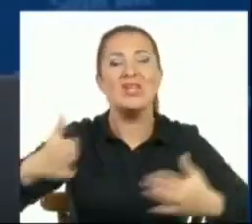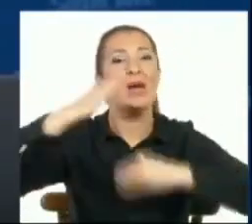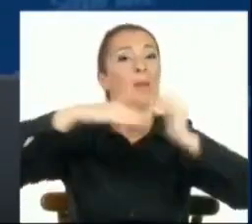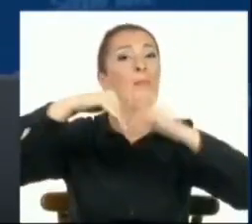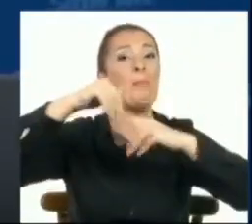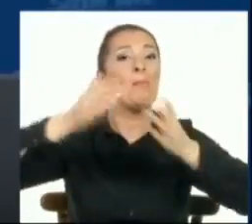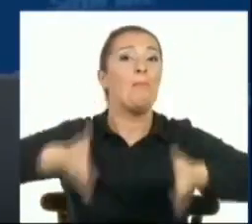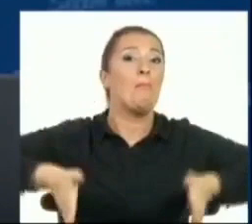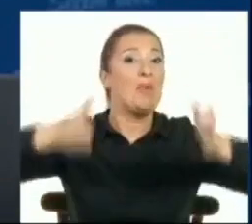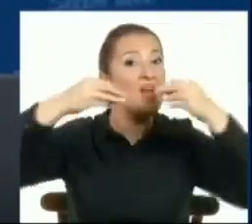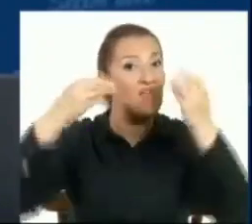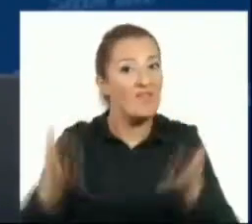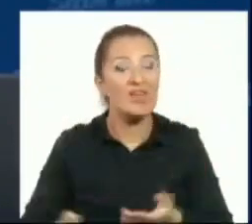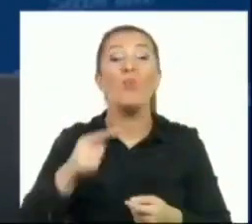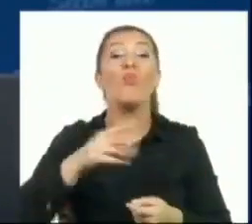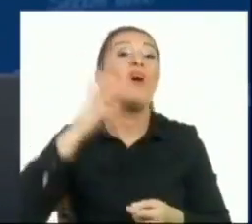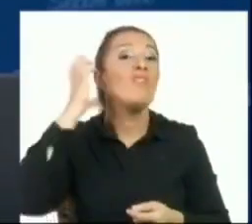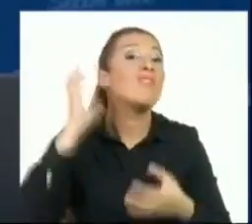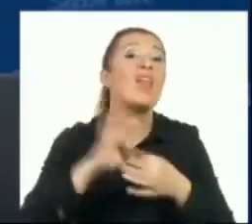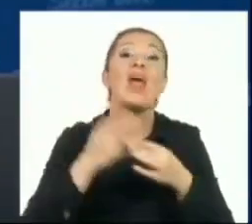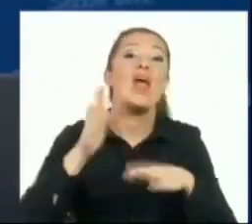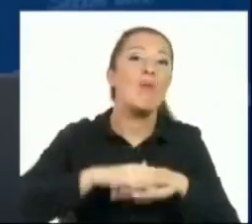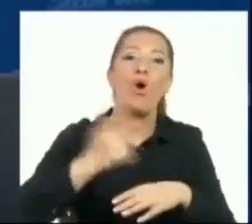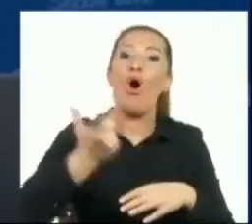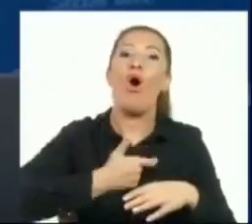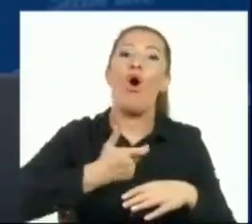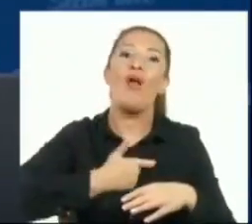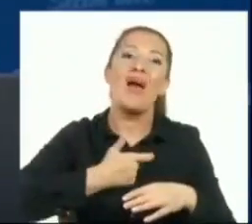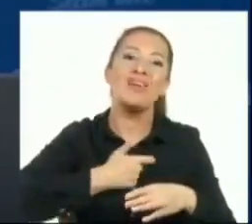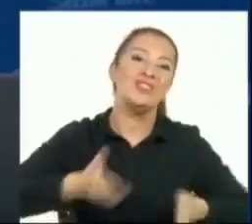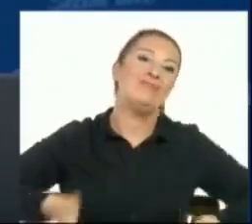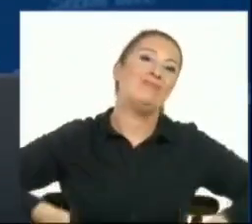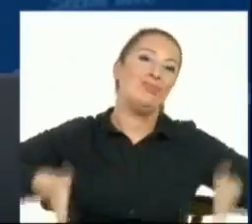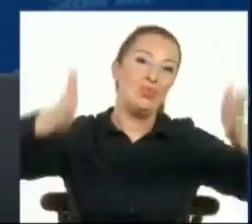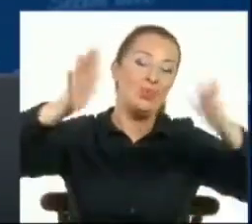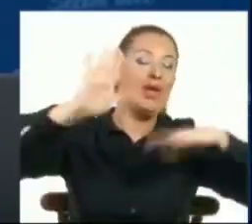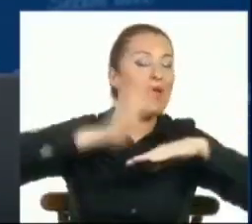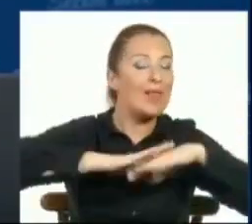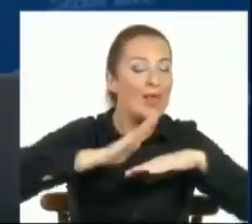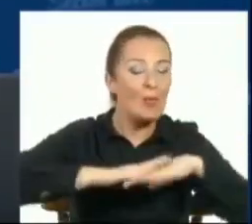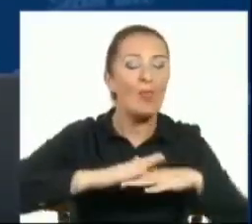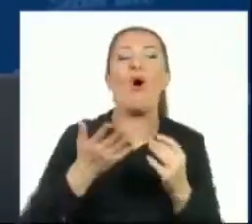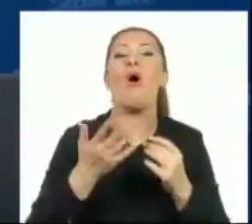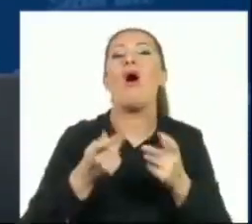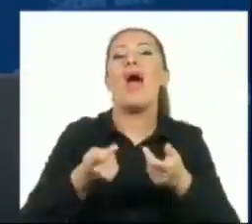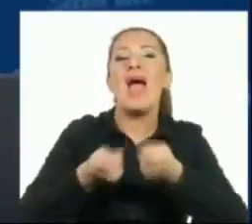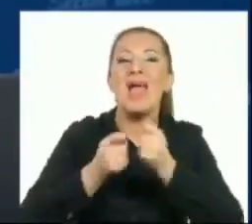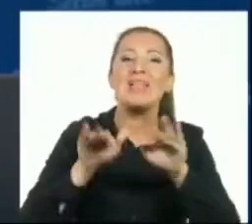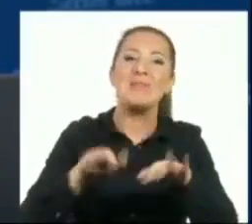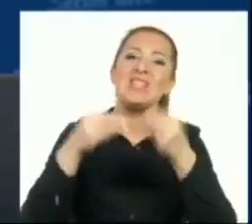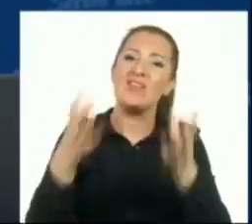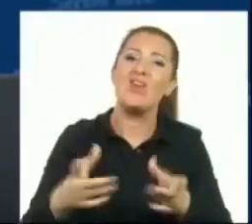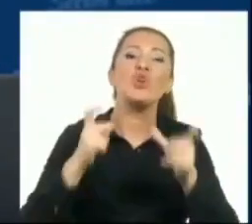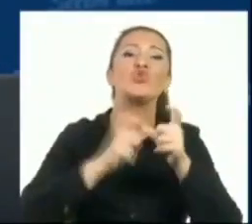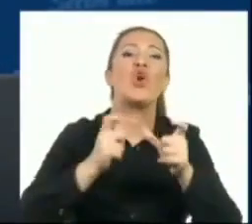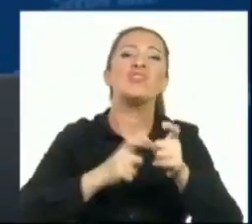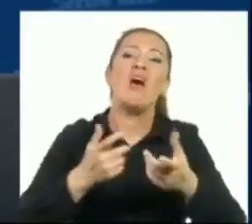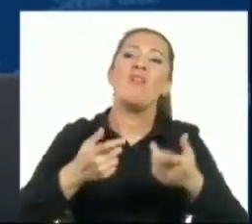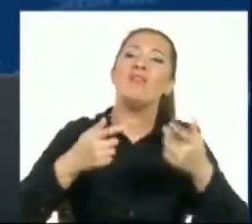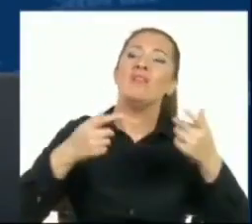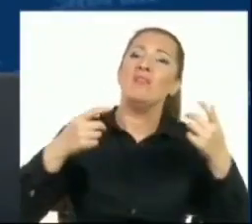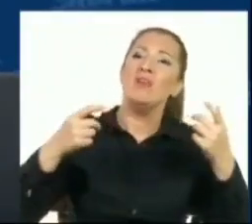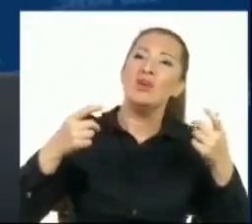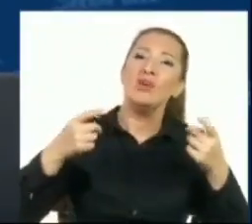vakıflar öğrenci yurtları yapıyor. Eğitime destek veriyor. Ve sosyal faaliyetler yapıyor.